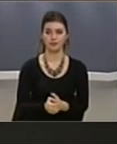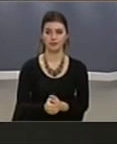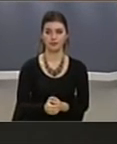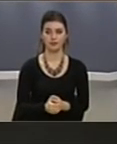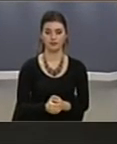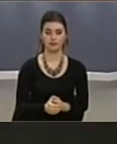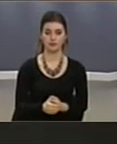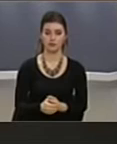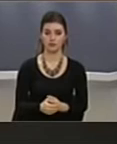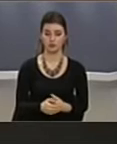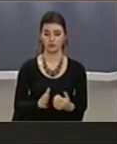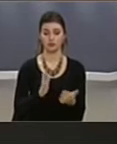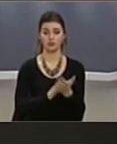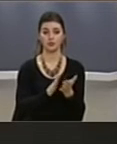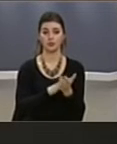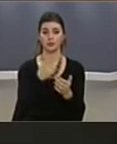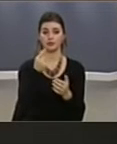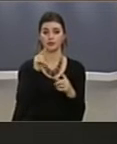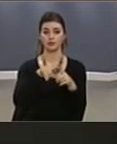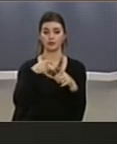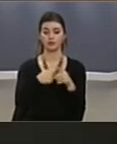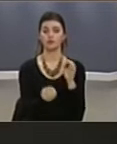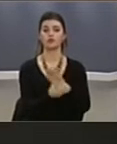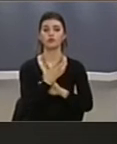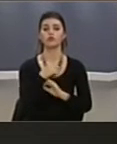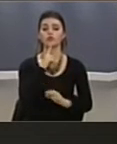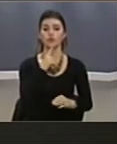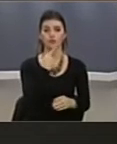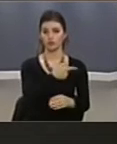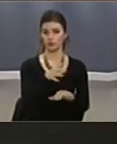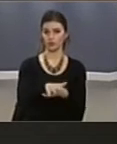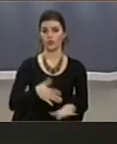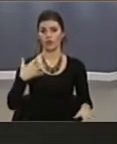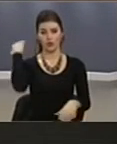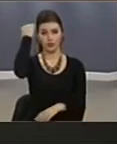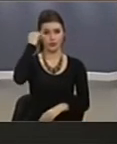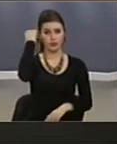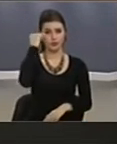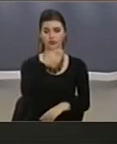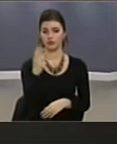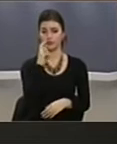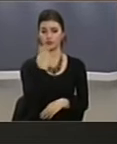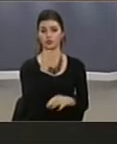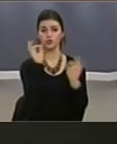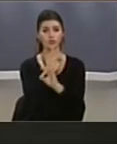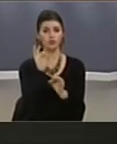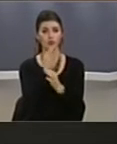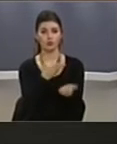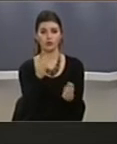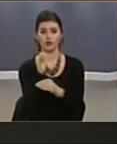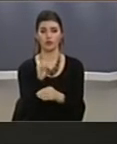Pra, për desarët të këja është themeluan nga kuvendi Kosovës, ky me dyun publikë më sëpaku i përgjigjet themeluesit të ti.